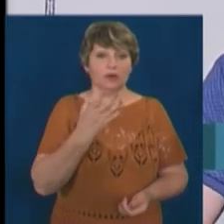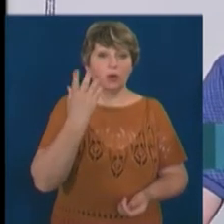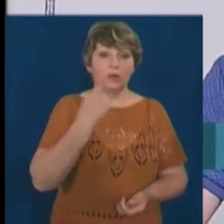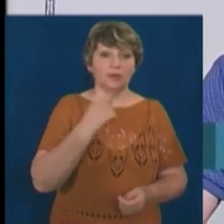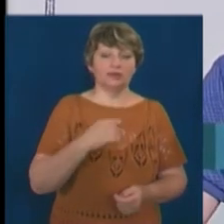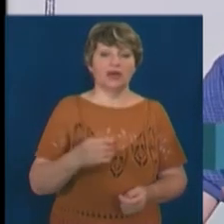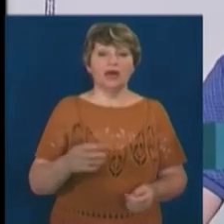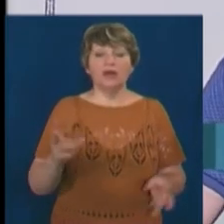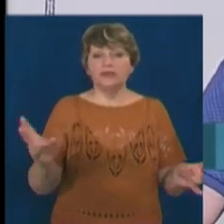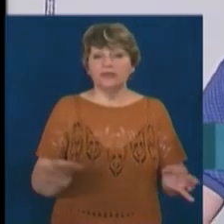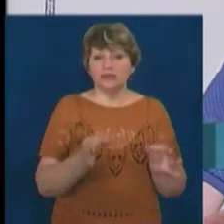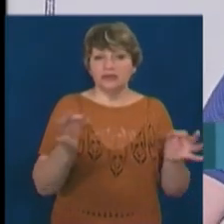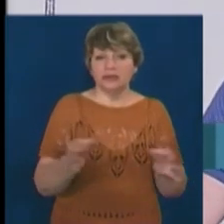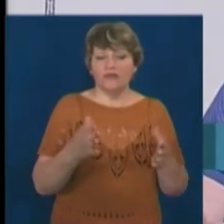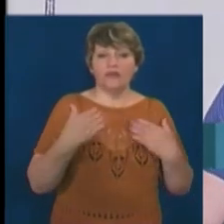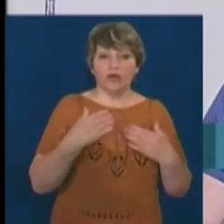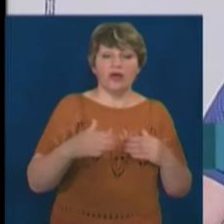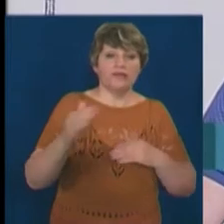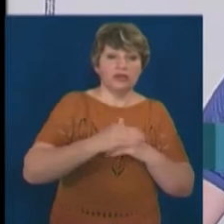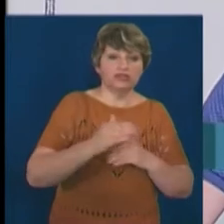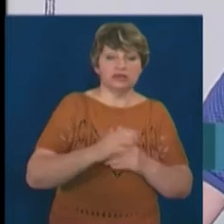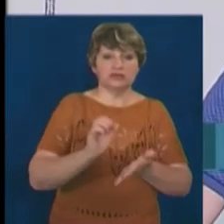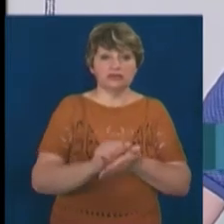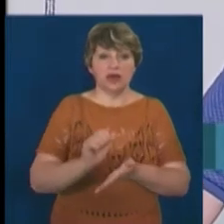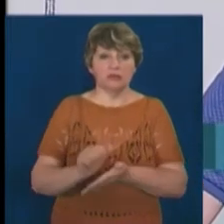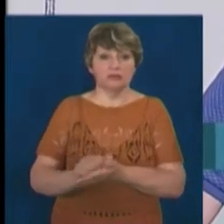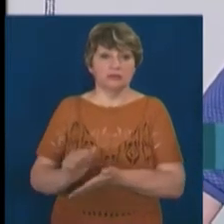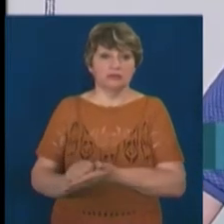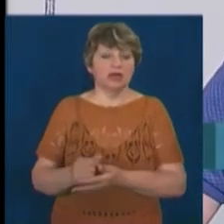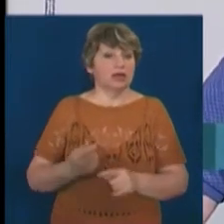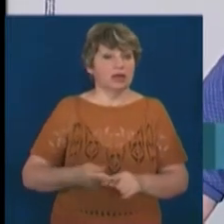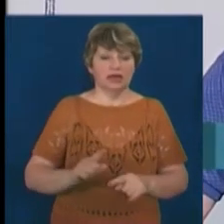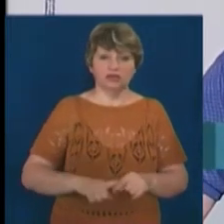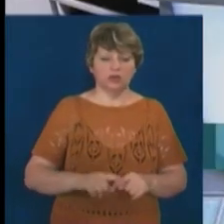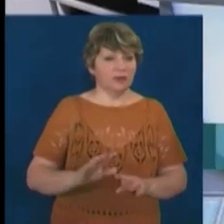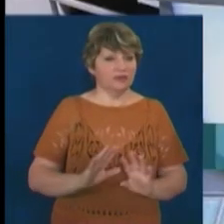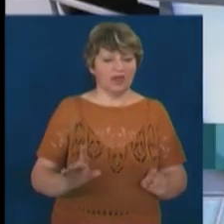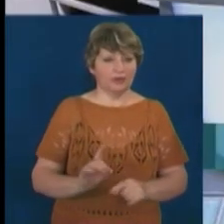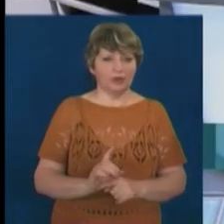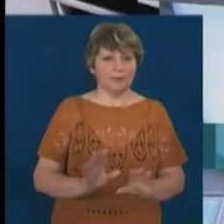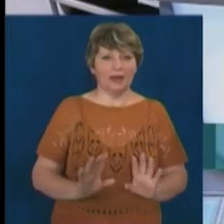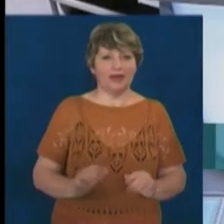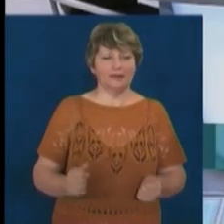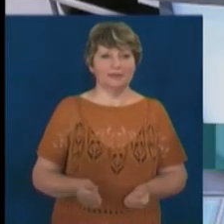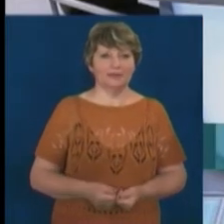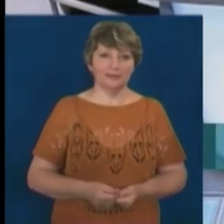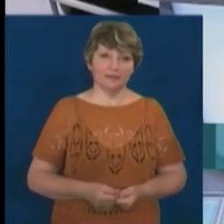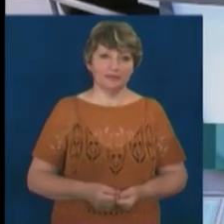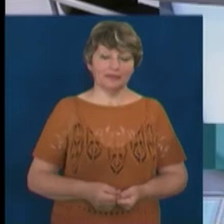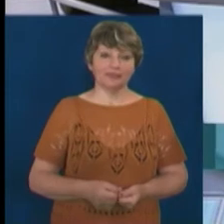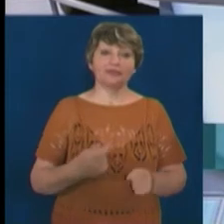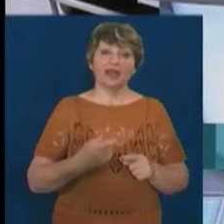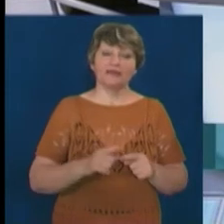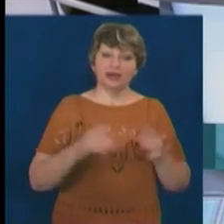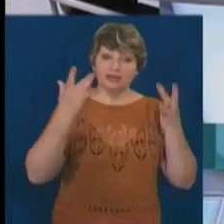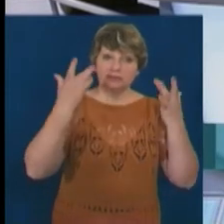жодного вихідного і всі вечори забиті якоюсь діяльністю. Це не нормально. В такому випадку,